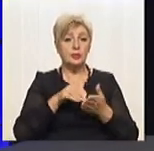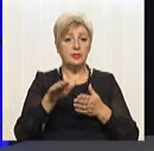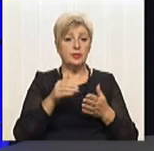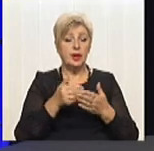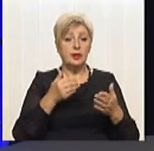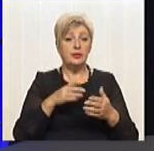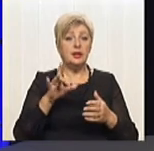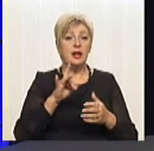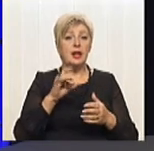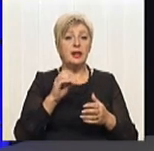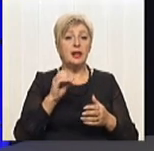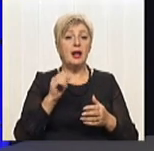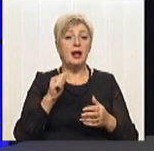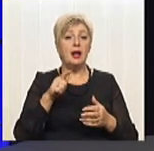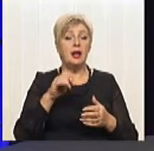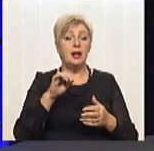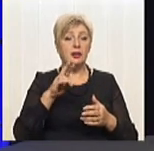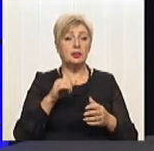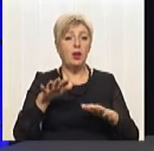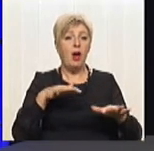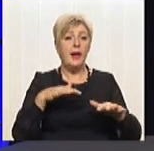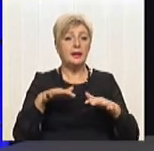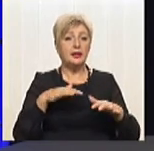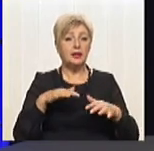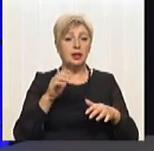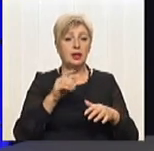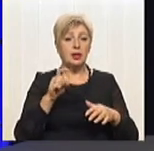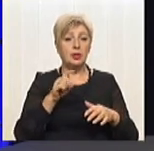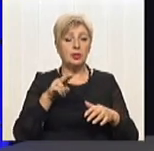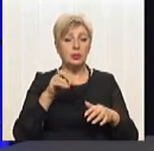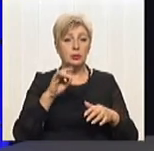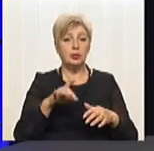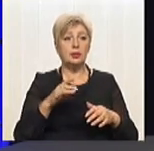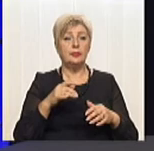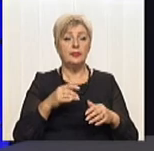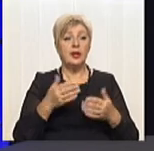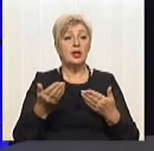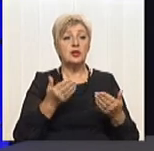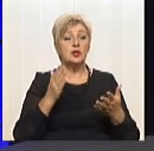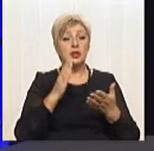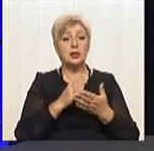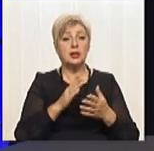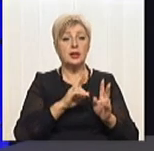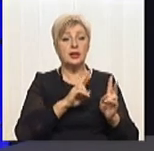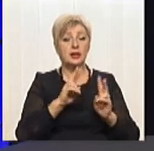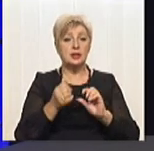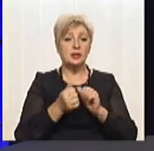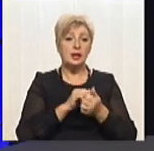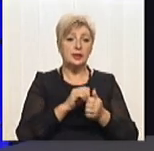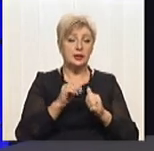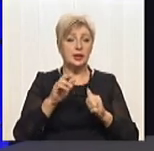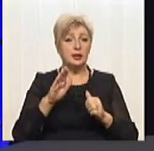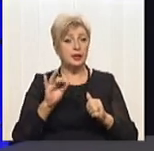реагенту рідкий хлор? От ви самі згадували, про ситуацію, яка була влітку, чи є якісь альтернативи?